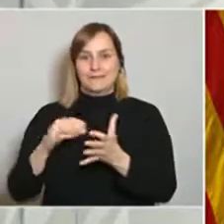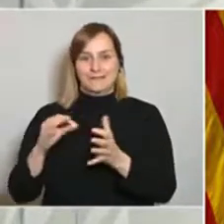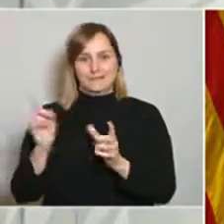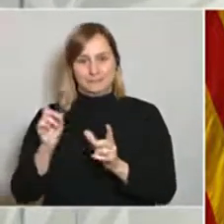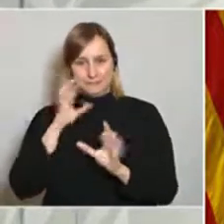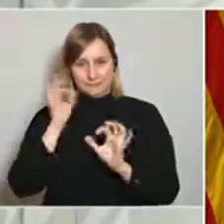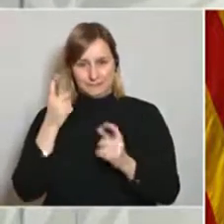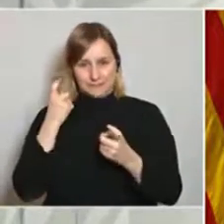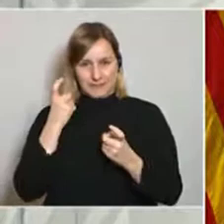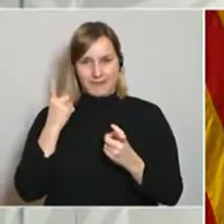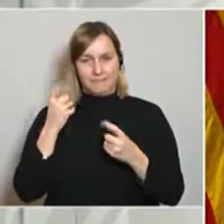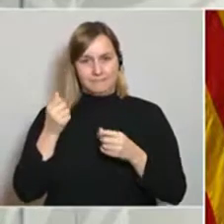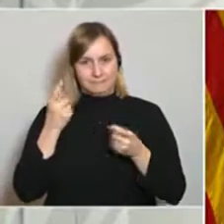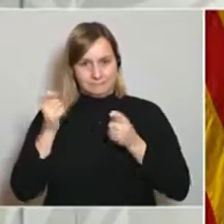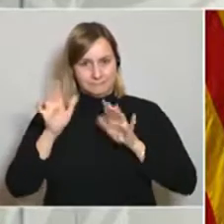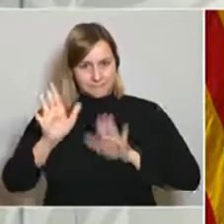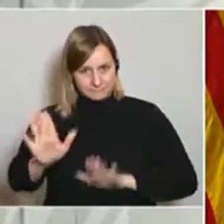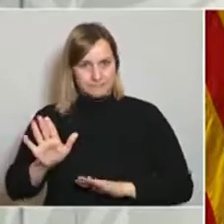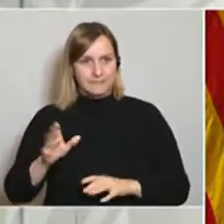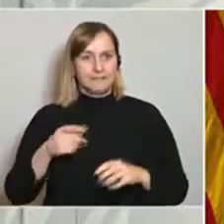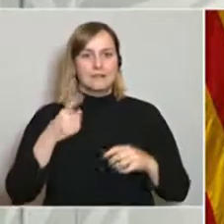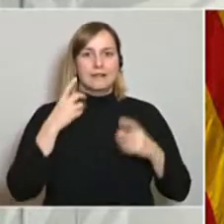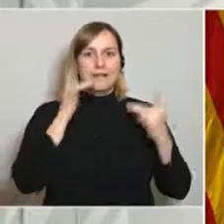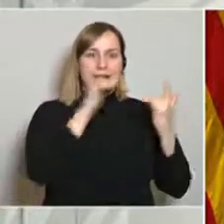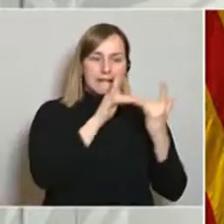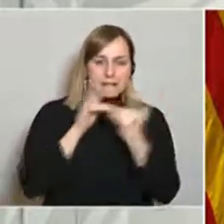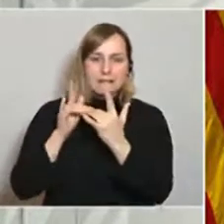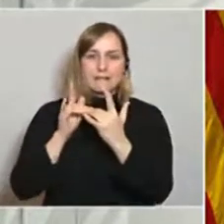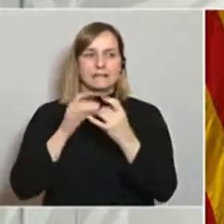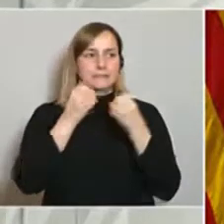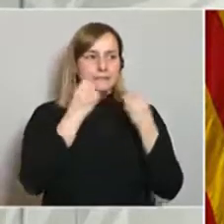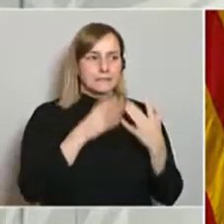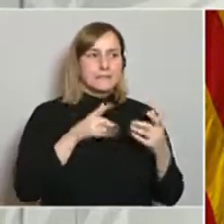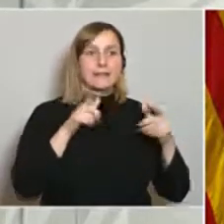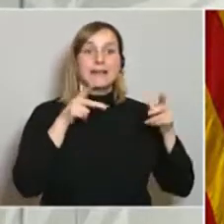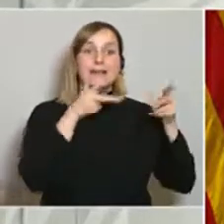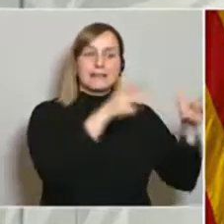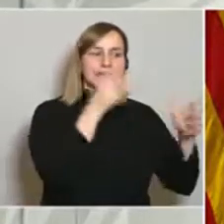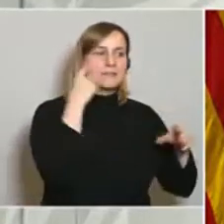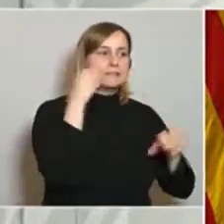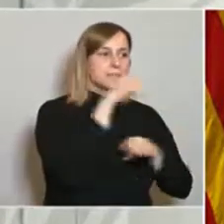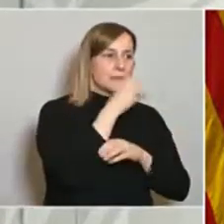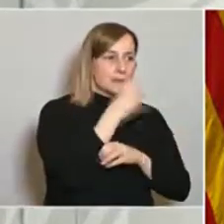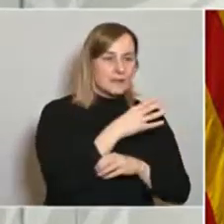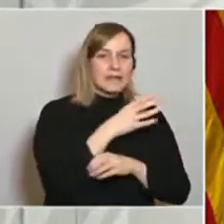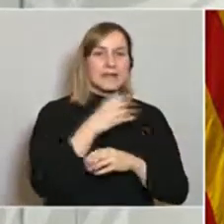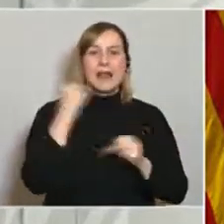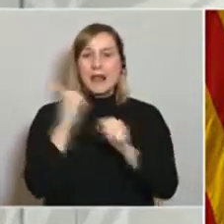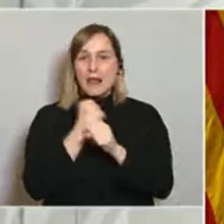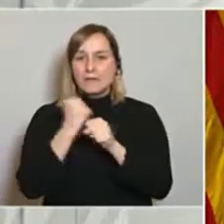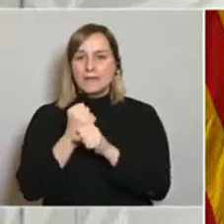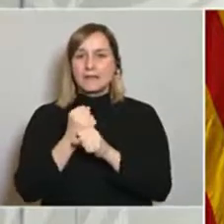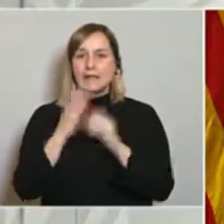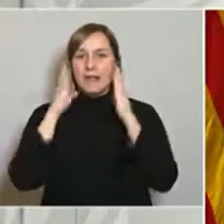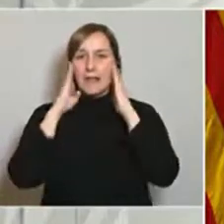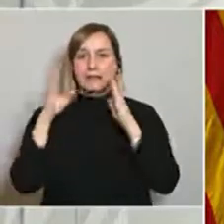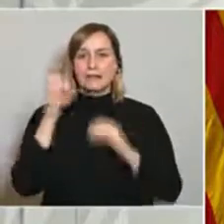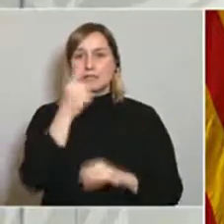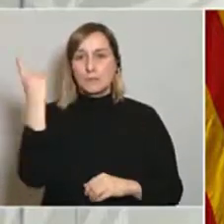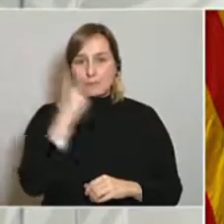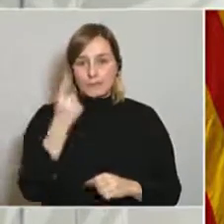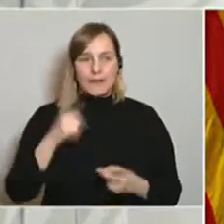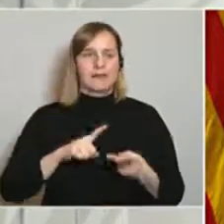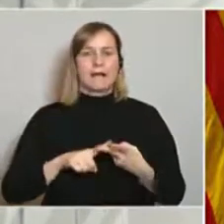L'esforç dels espais, els llits, tenir cura a les residències, la feina de l'atenció primària és ingent i els